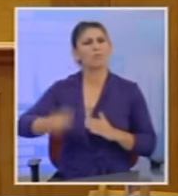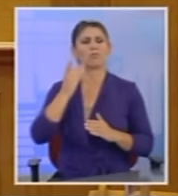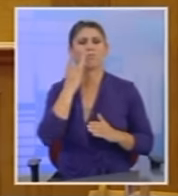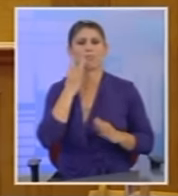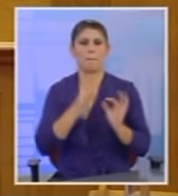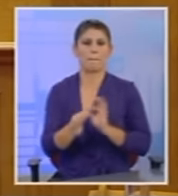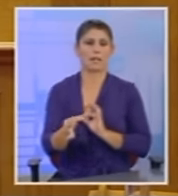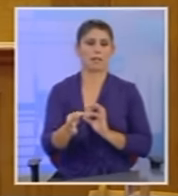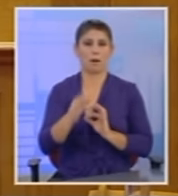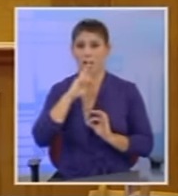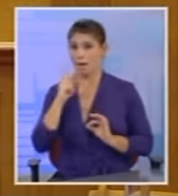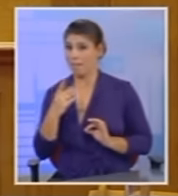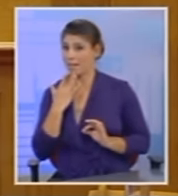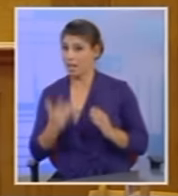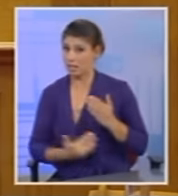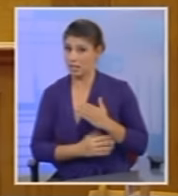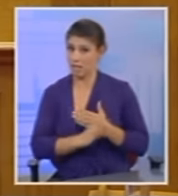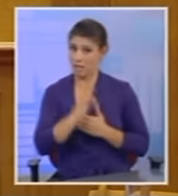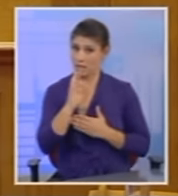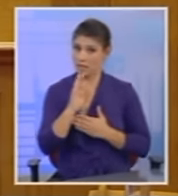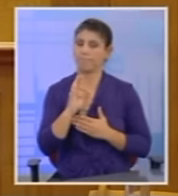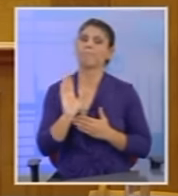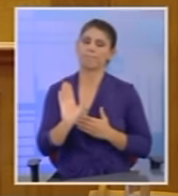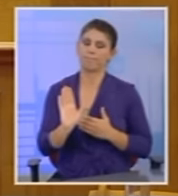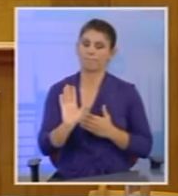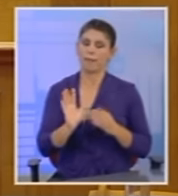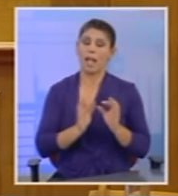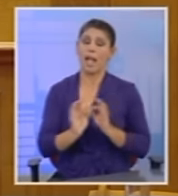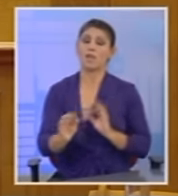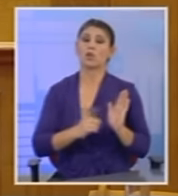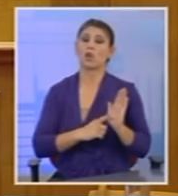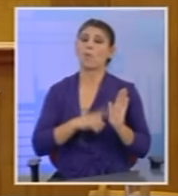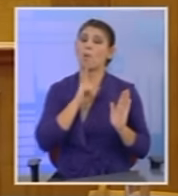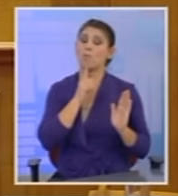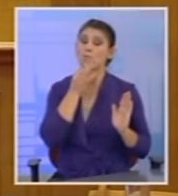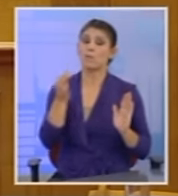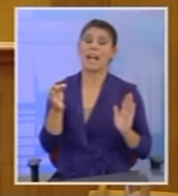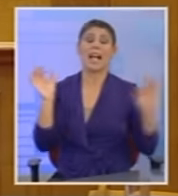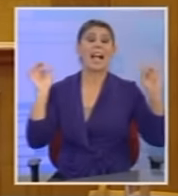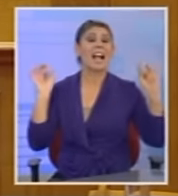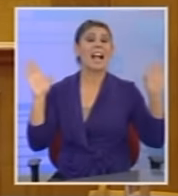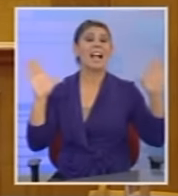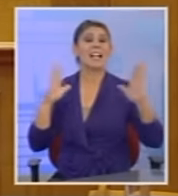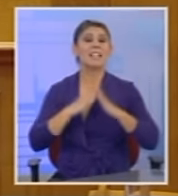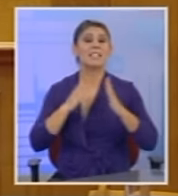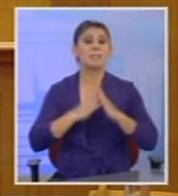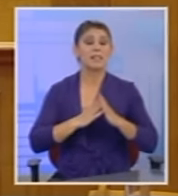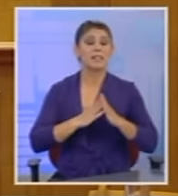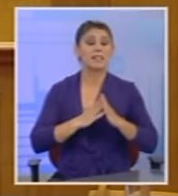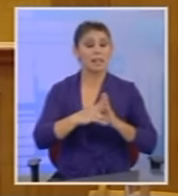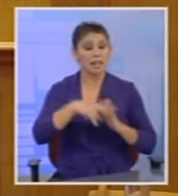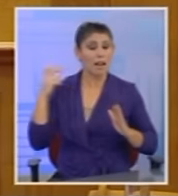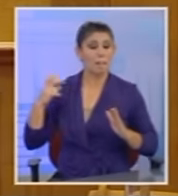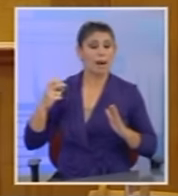Η απάντηση της Χρυσής Αυγής εφαρμογή των νόμων όπως σας είπαμε. Κανένα σπίτι στα χέρια λοποδίτη είτε